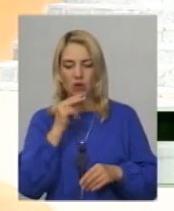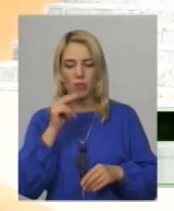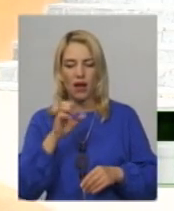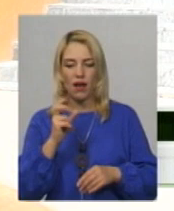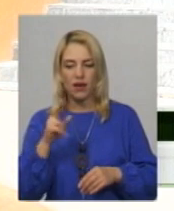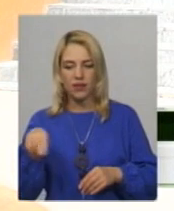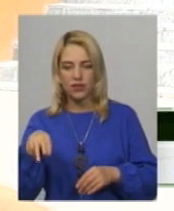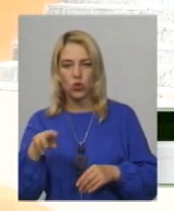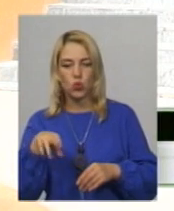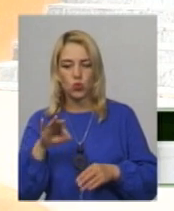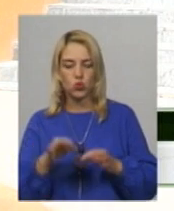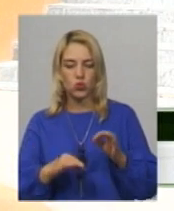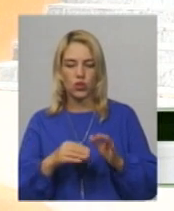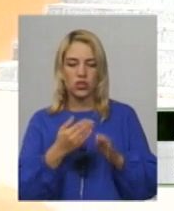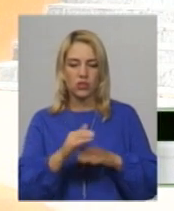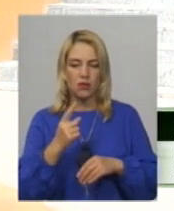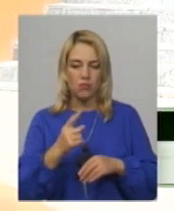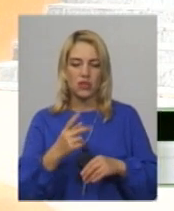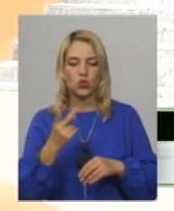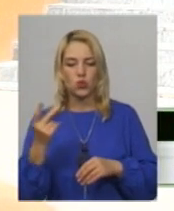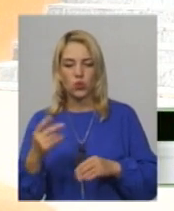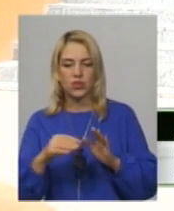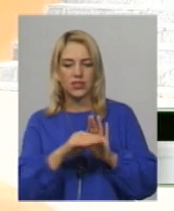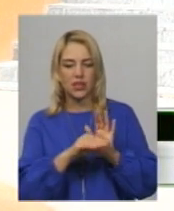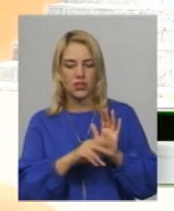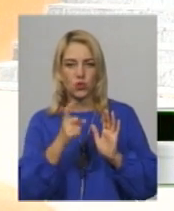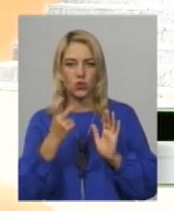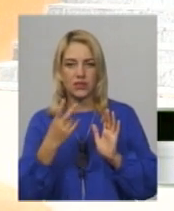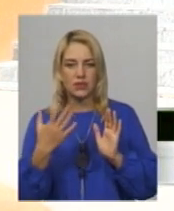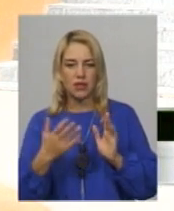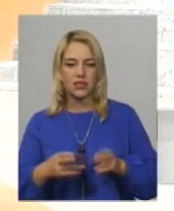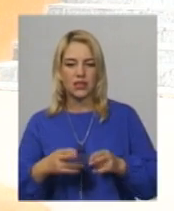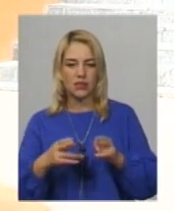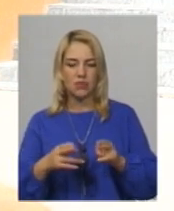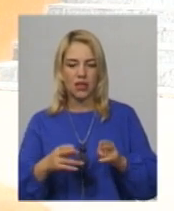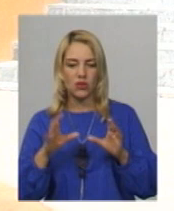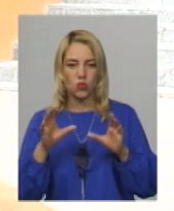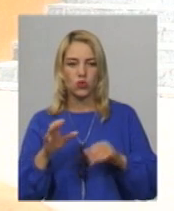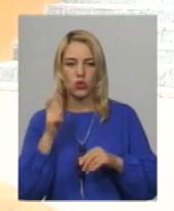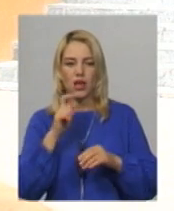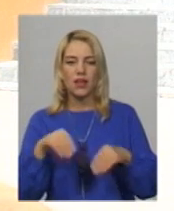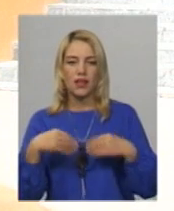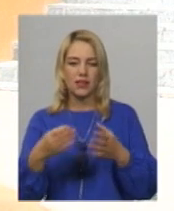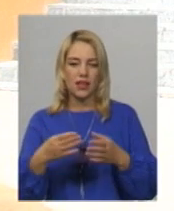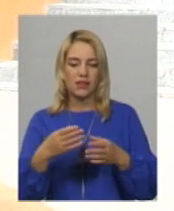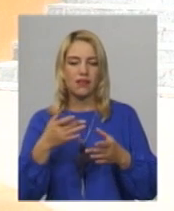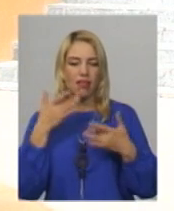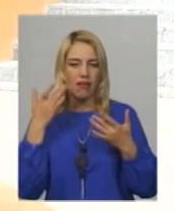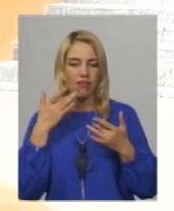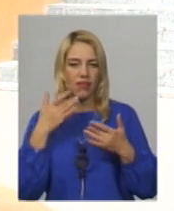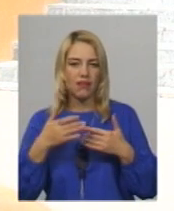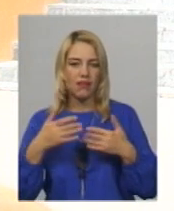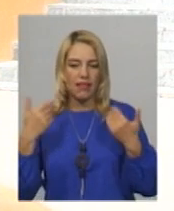суду за частиною 1 та 2 статті 125 Кримінального кодексу України. Це нанесення умисних легких цілесних ушкоджень.